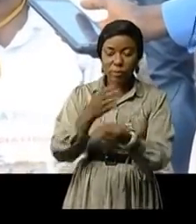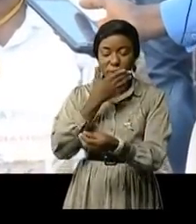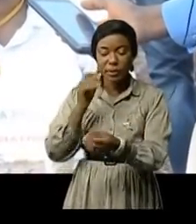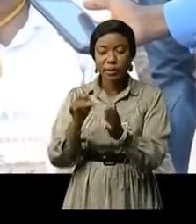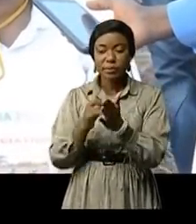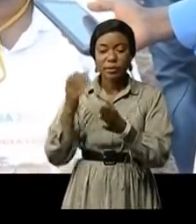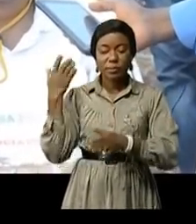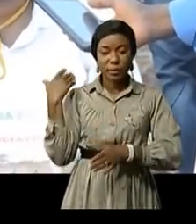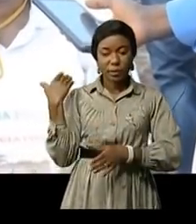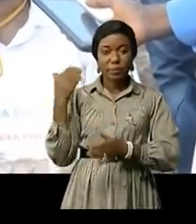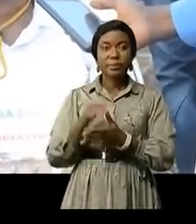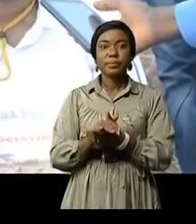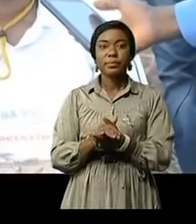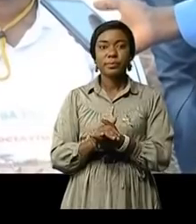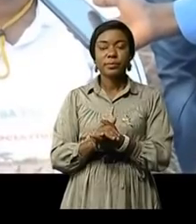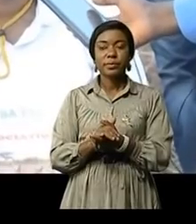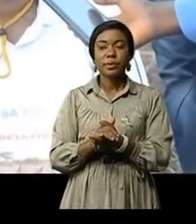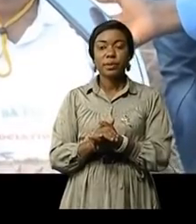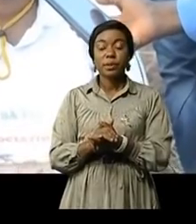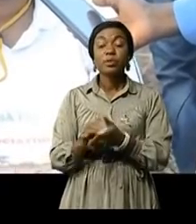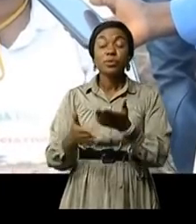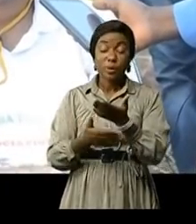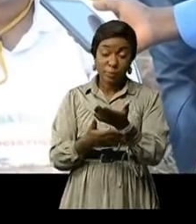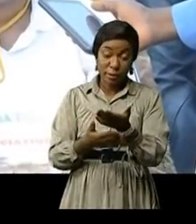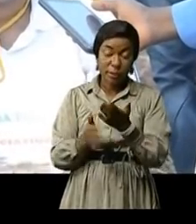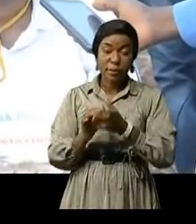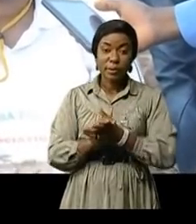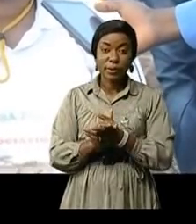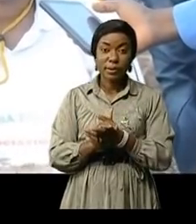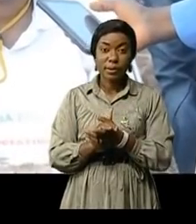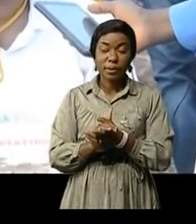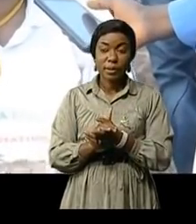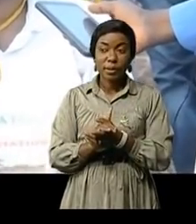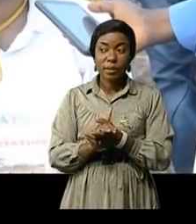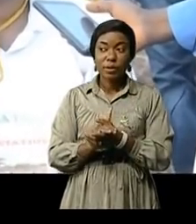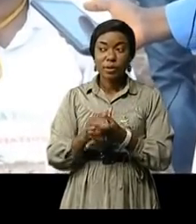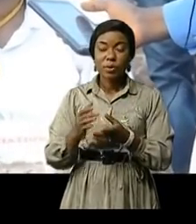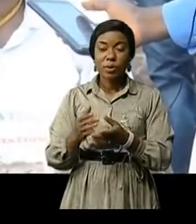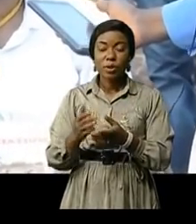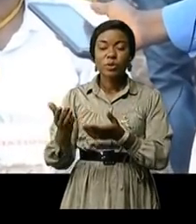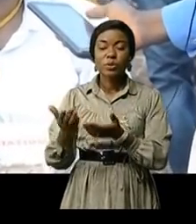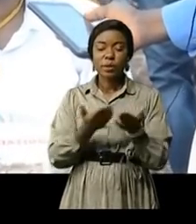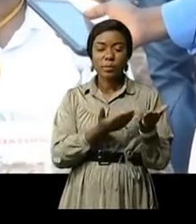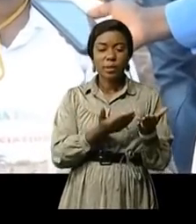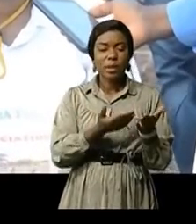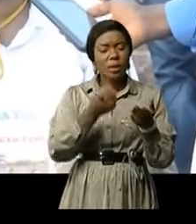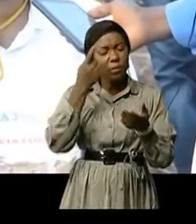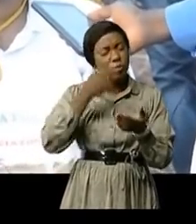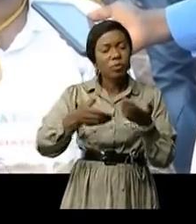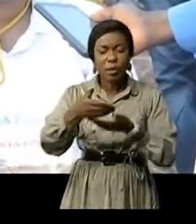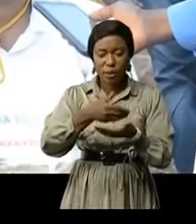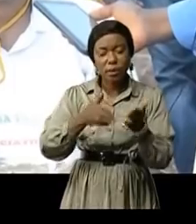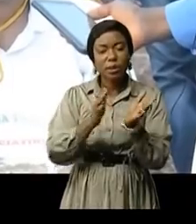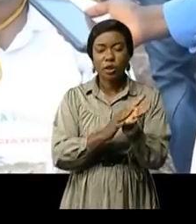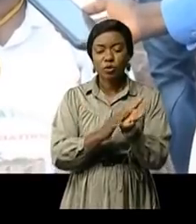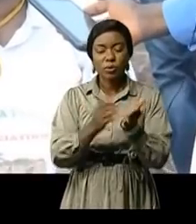eu à demander à faire une demande en fait concernant la rentrée scolaire de leurs